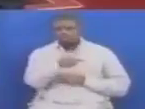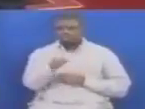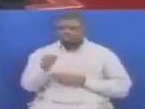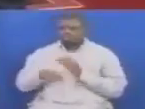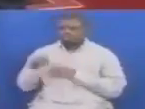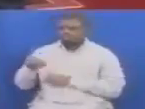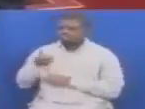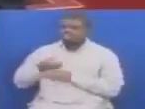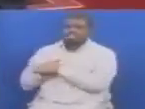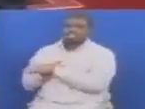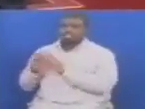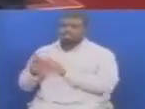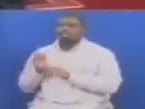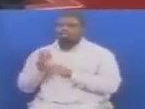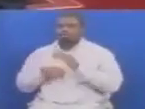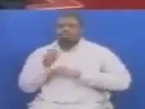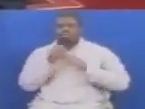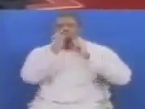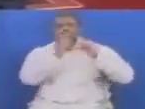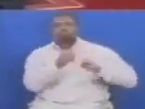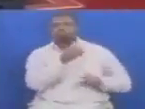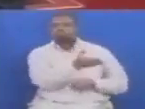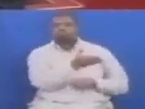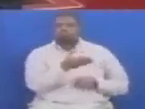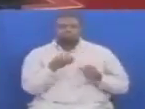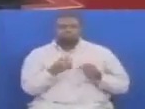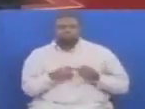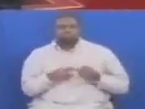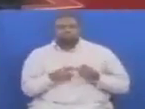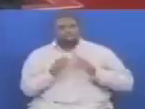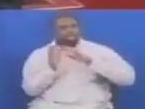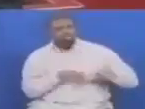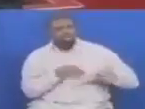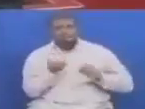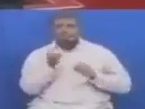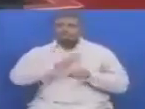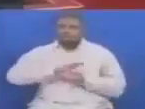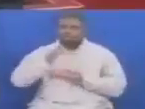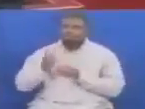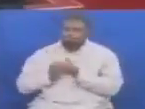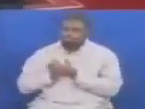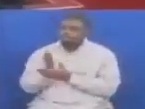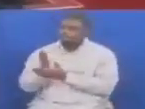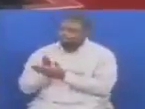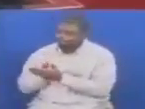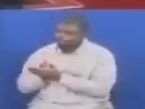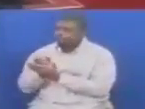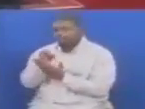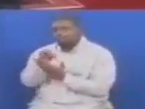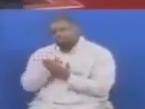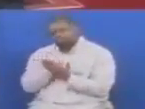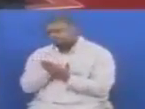vijiji vivesajiriwa hata kama viko kule ndani kwenye misitu ile Kwamba wawache watalamu wafanye mapitio na waweke